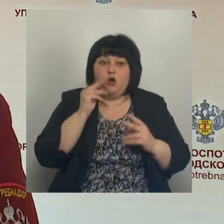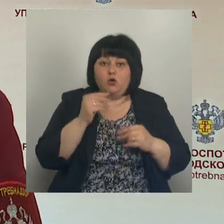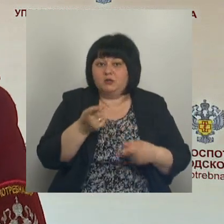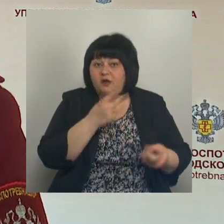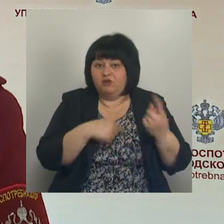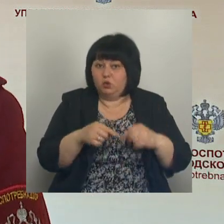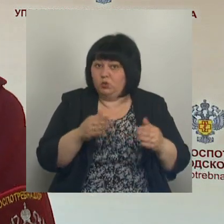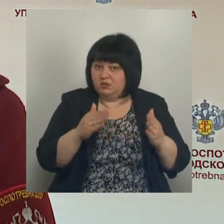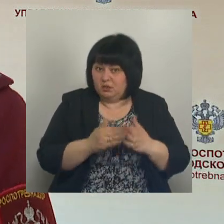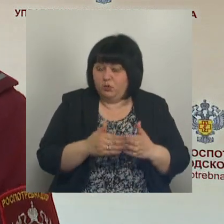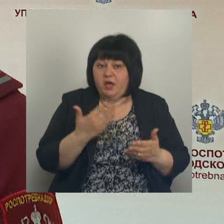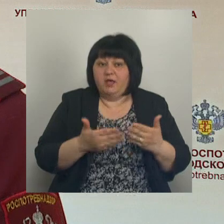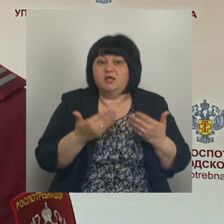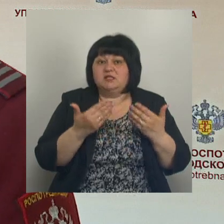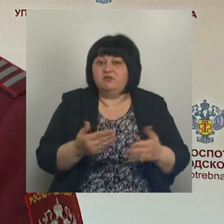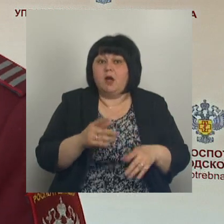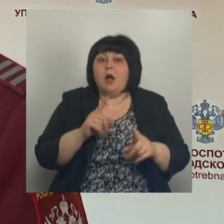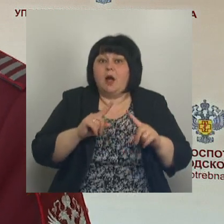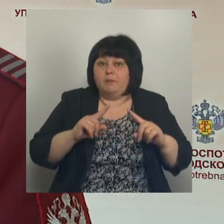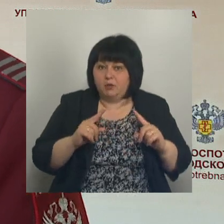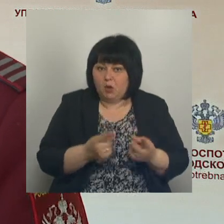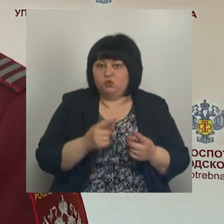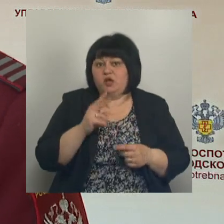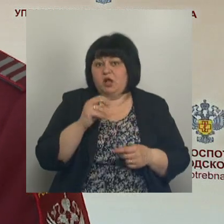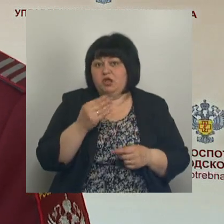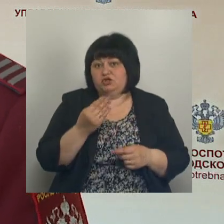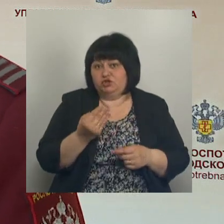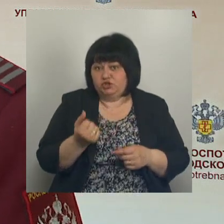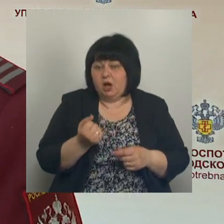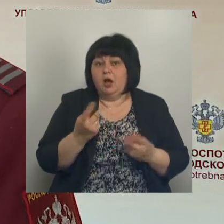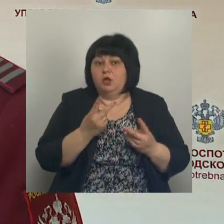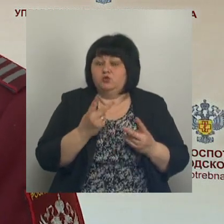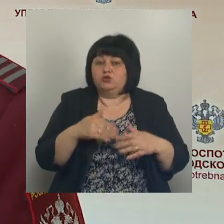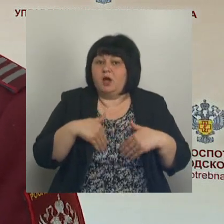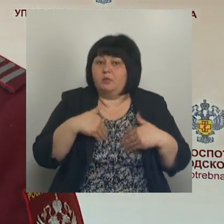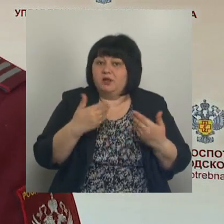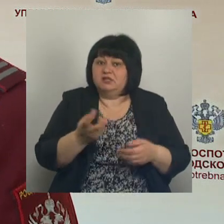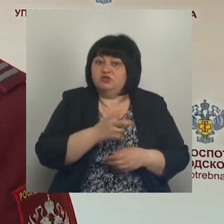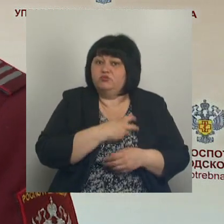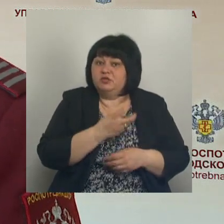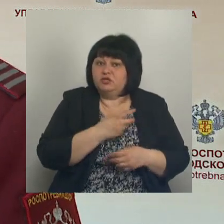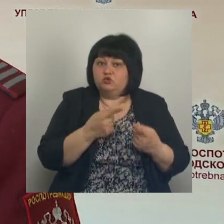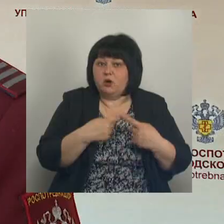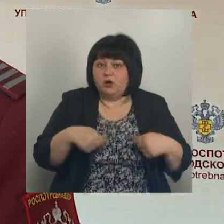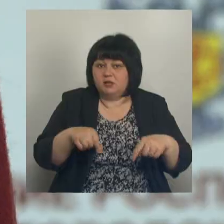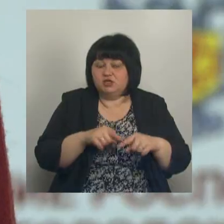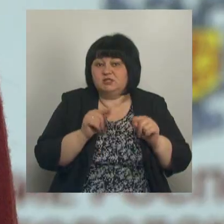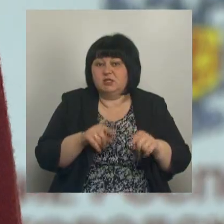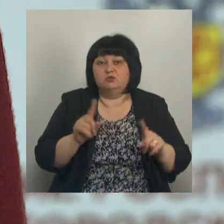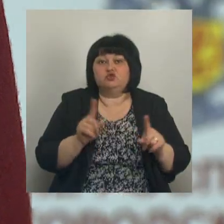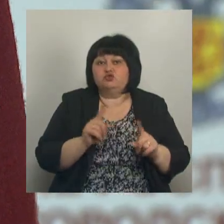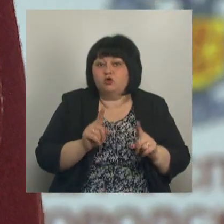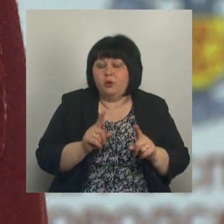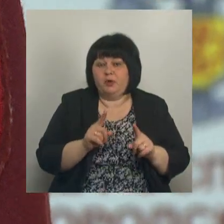леса пришли. Если вы все-таки обнаружили клеща, необходимо обратиться в медицинскую организацию с тем, чтобы